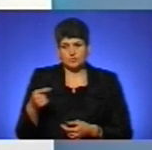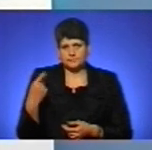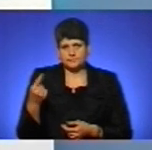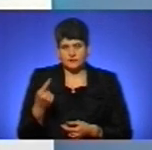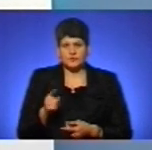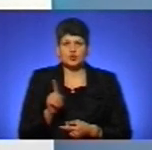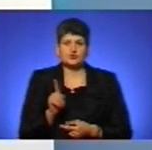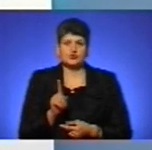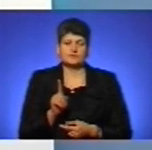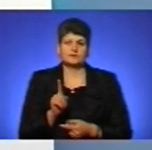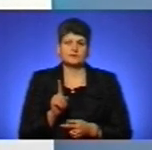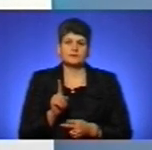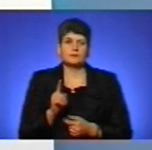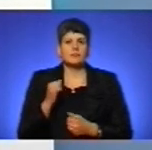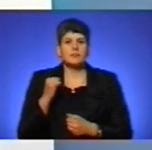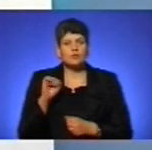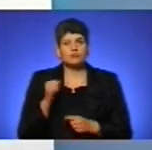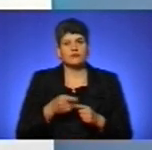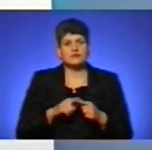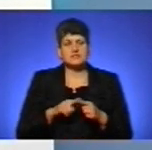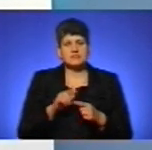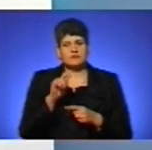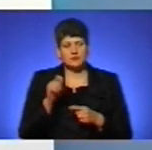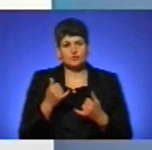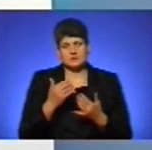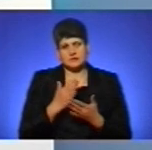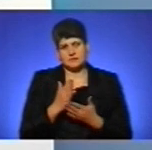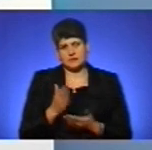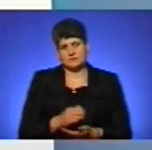перемоги у цій війні, яку ми наразі маємо.